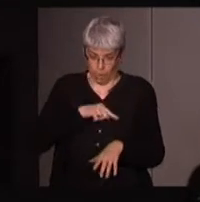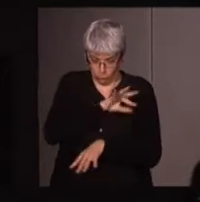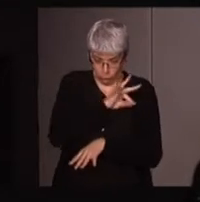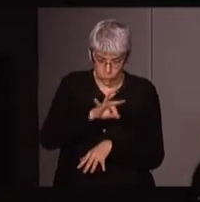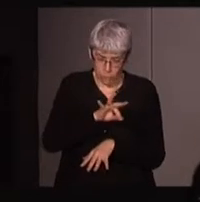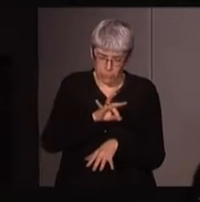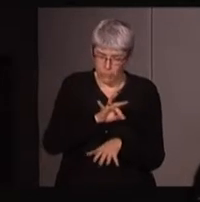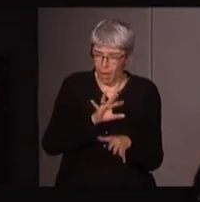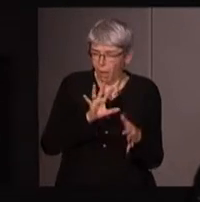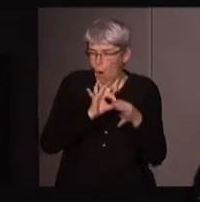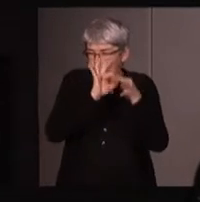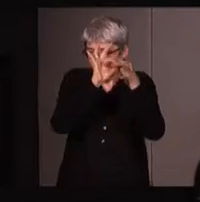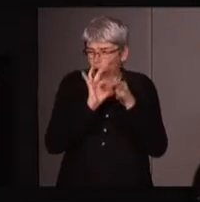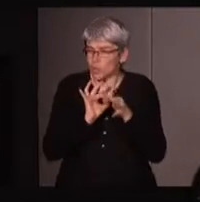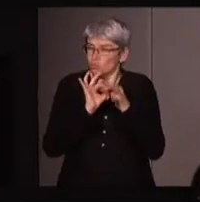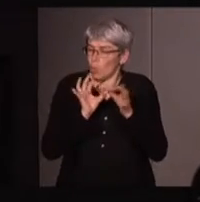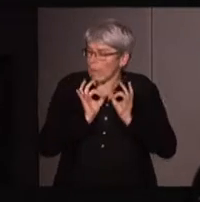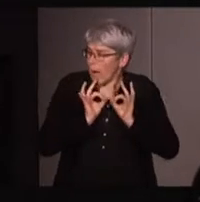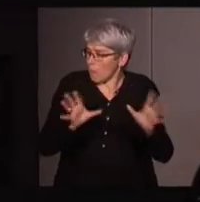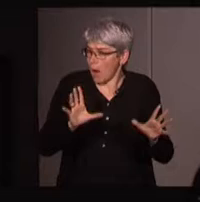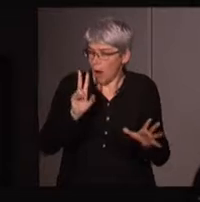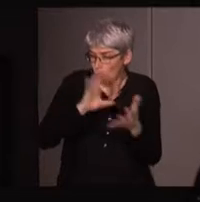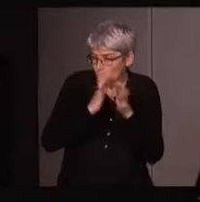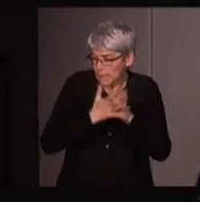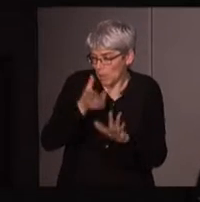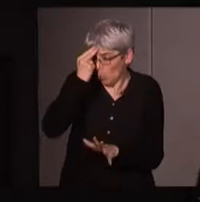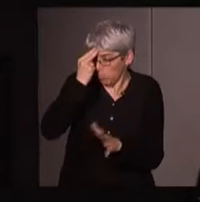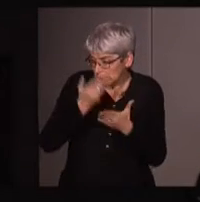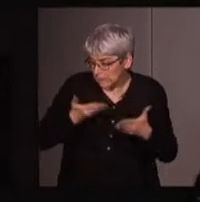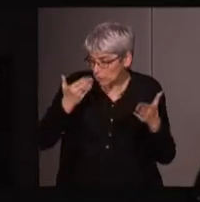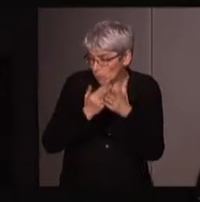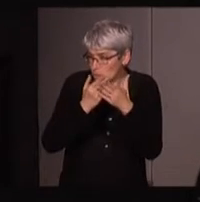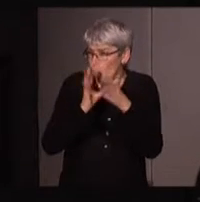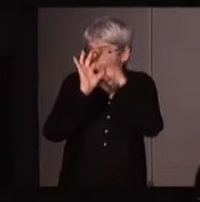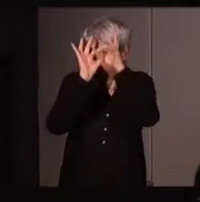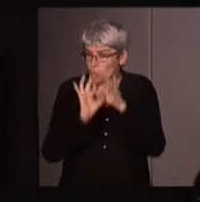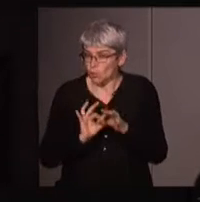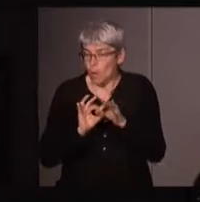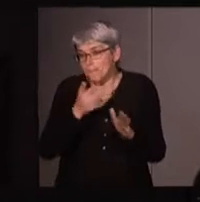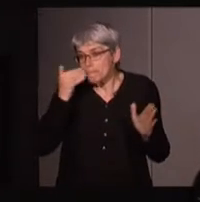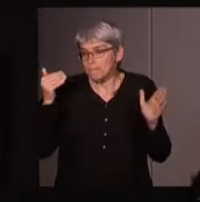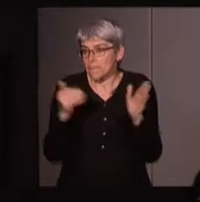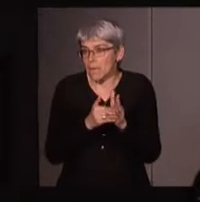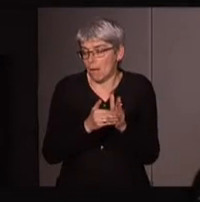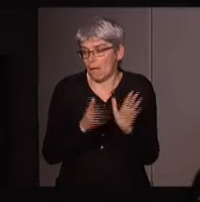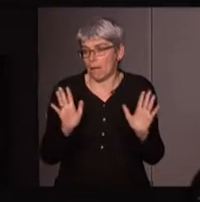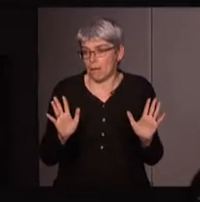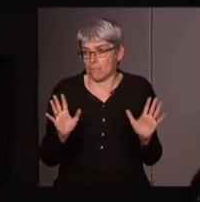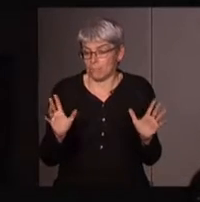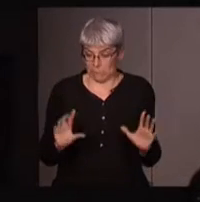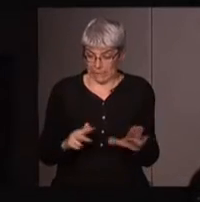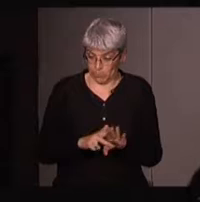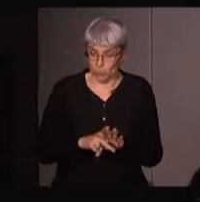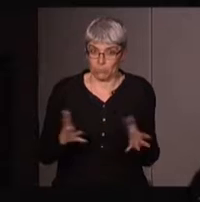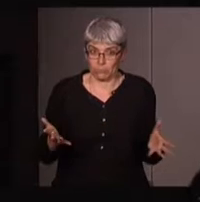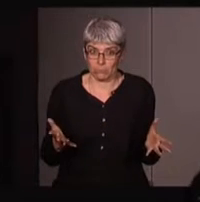laïque et pour qui c'est très compliqué de comprendre cela, il me semble que la meilleure façon, peut-être dans un premier temps, déjà, de